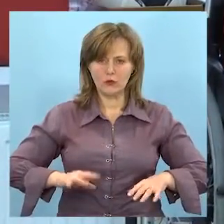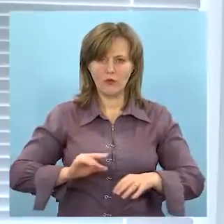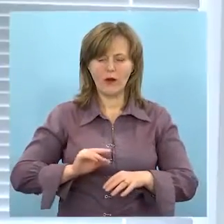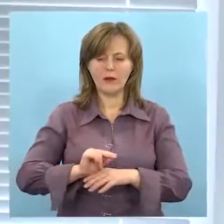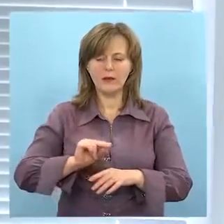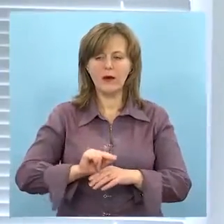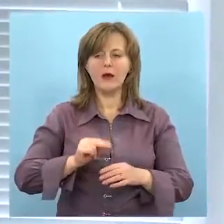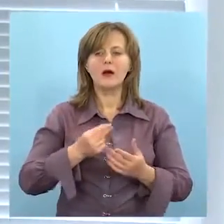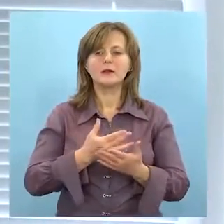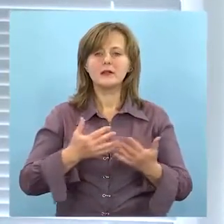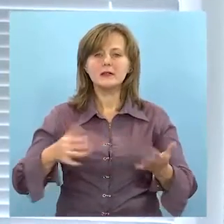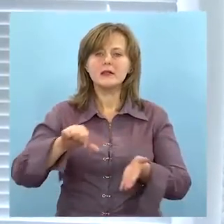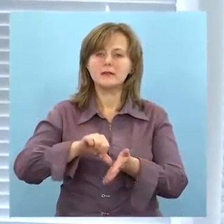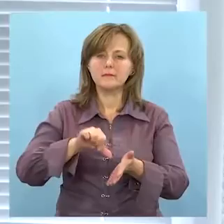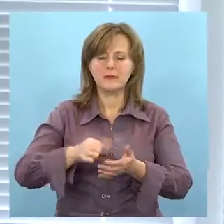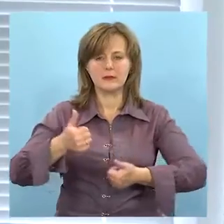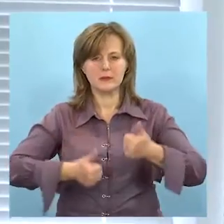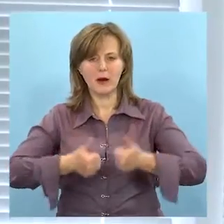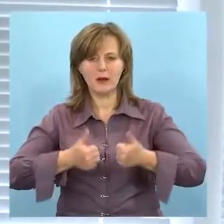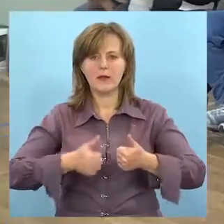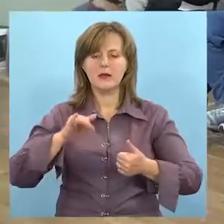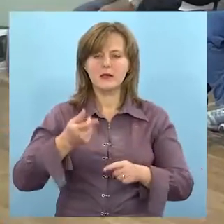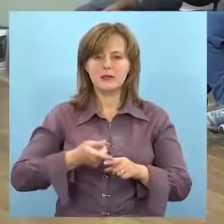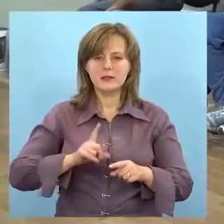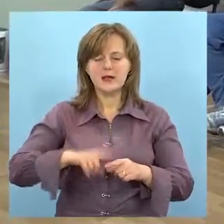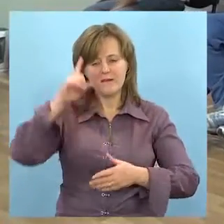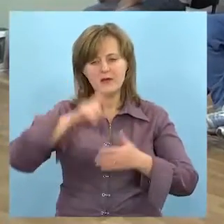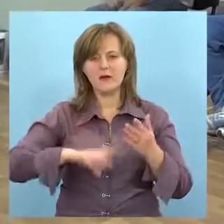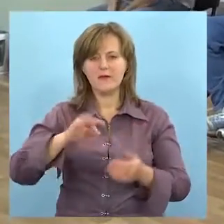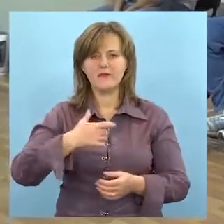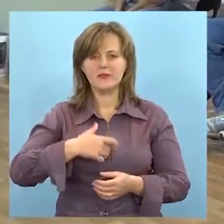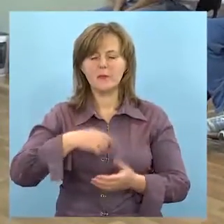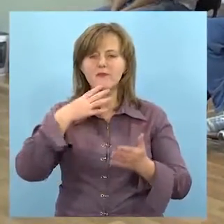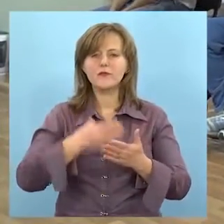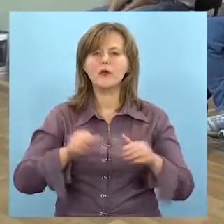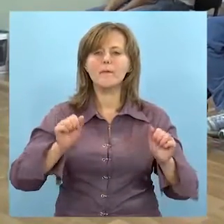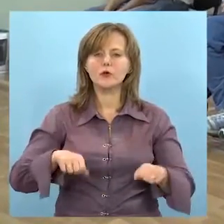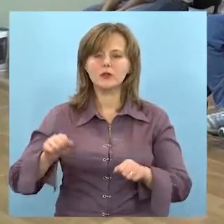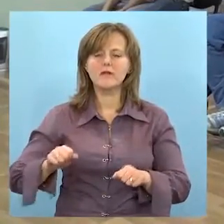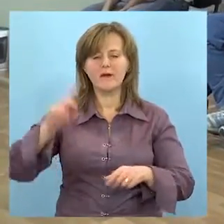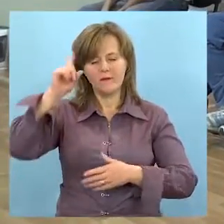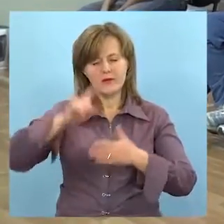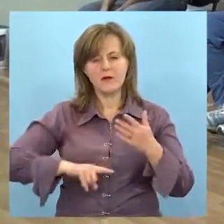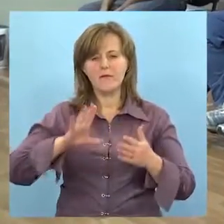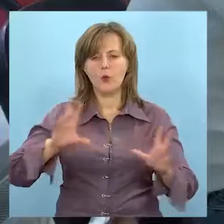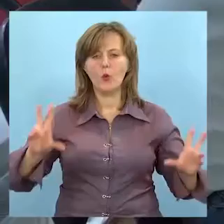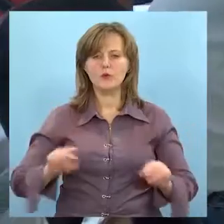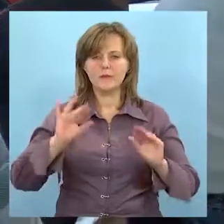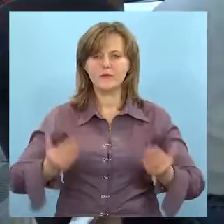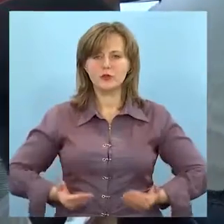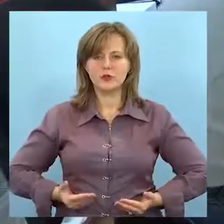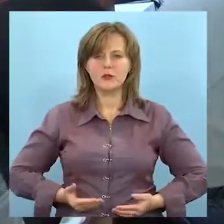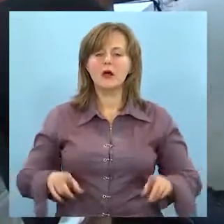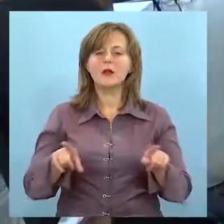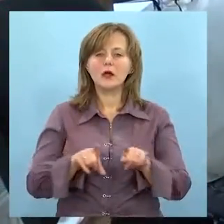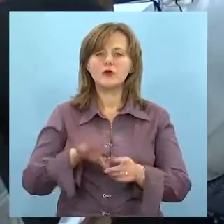тренування. Участь команди у змаганнях різних рівнів – це набуття досвіду та формування віри в себе, свої можливості, віра